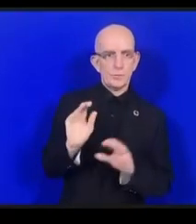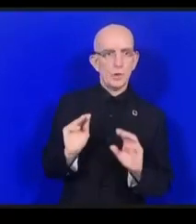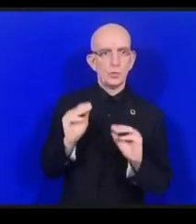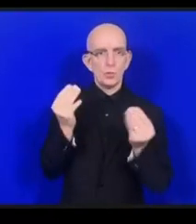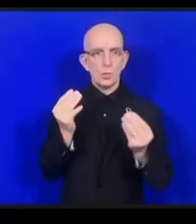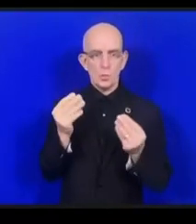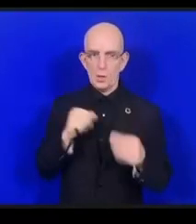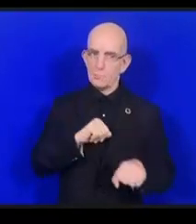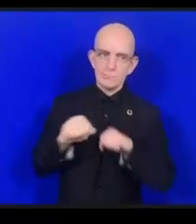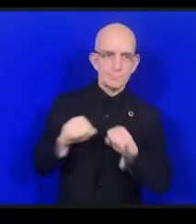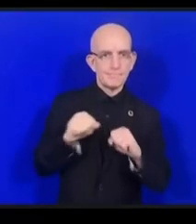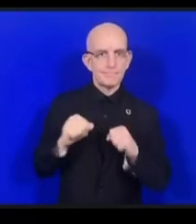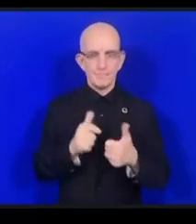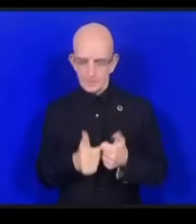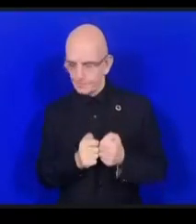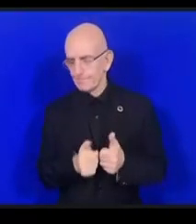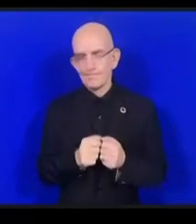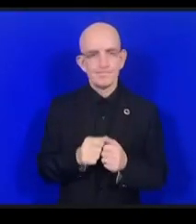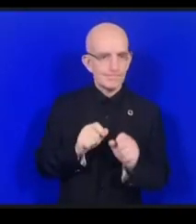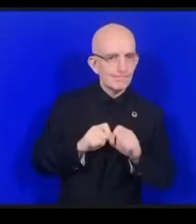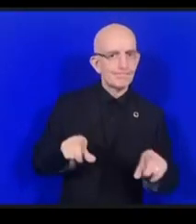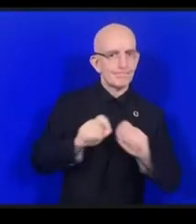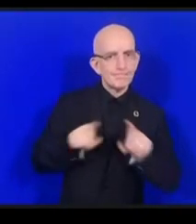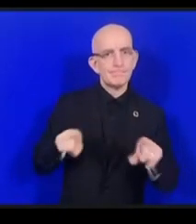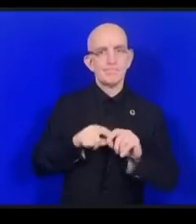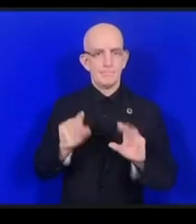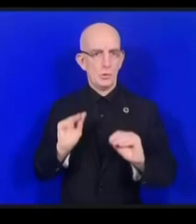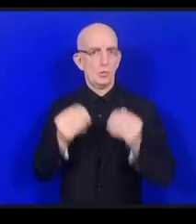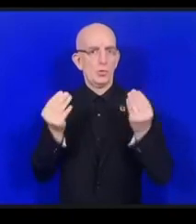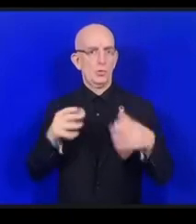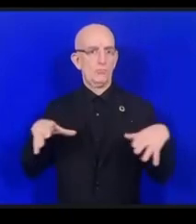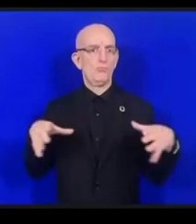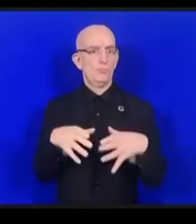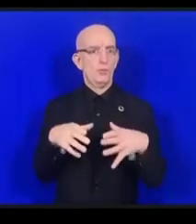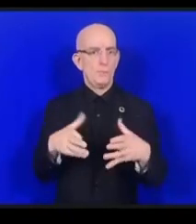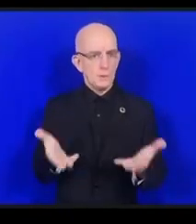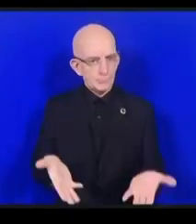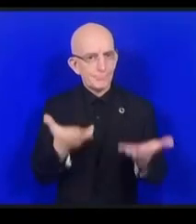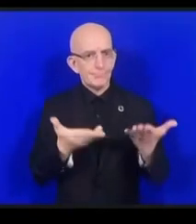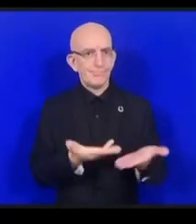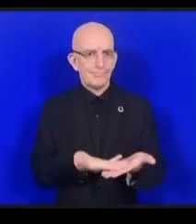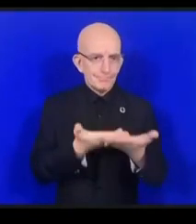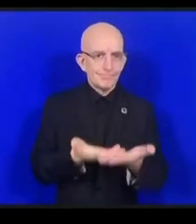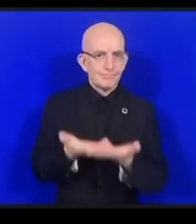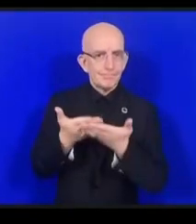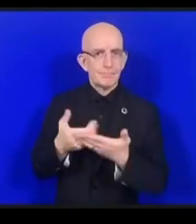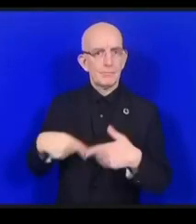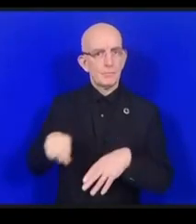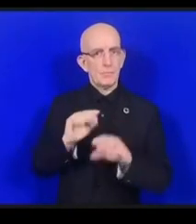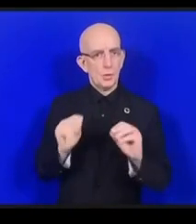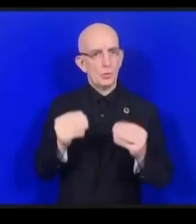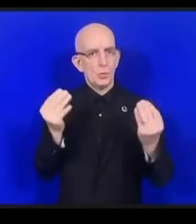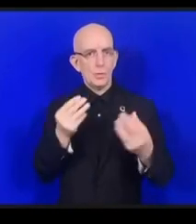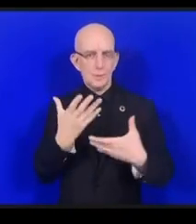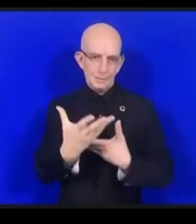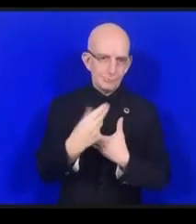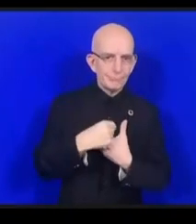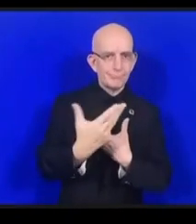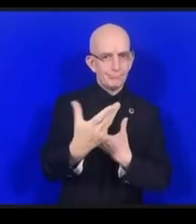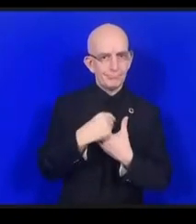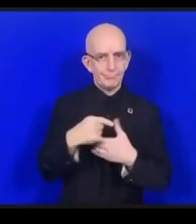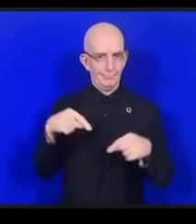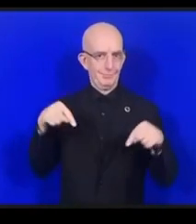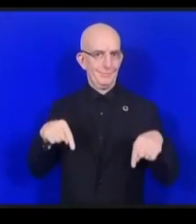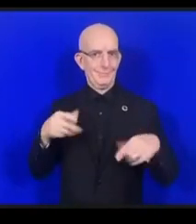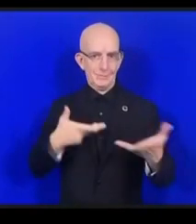participons aussi au comité permanent pour faire participer les jeunes dans la communauté de la gouvernance de l'Internet nous